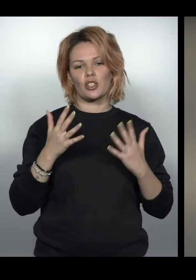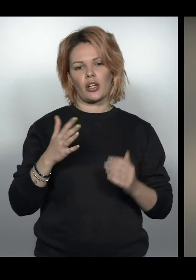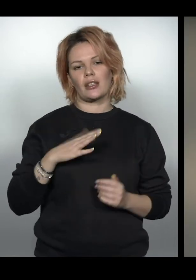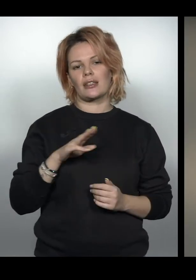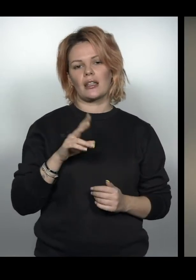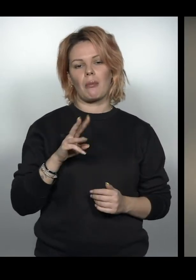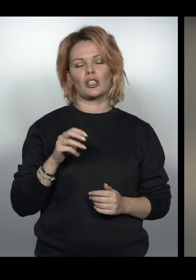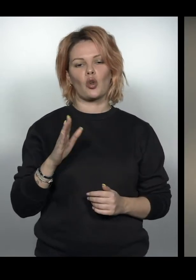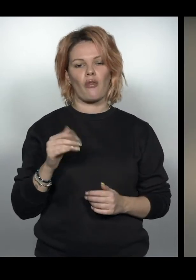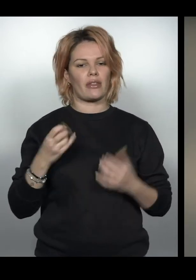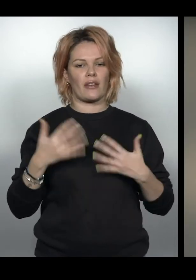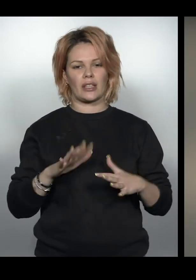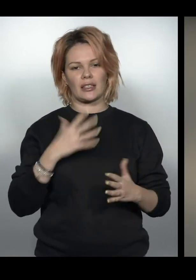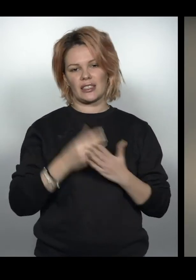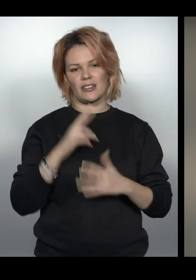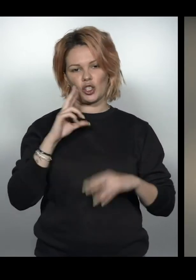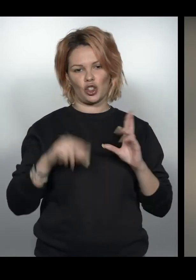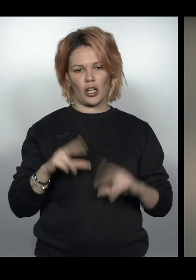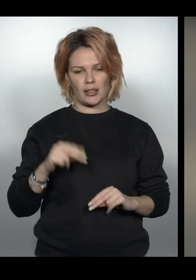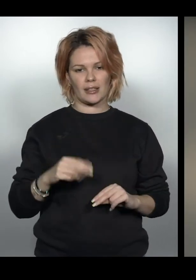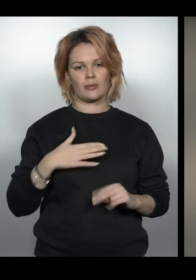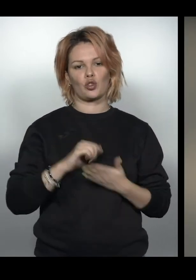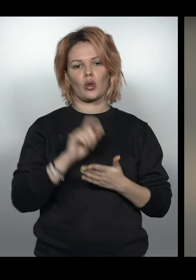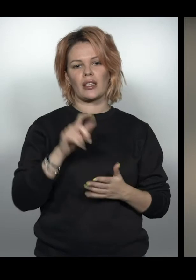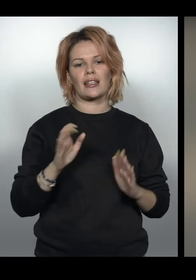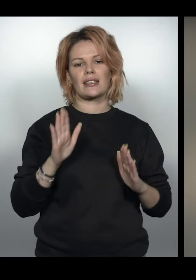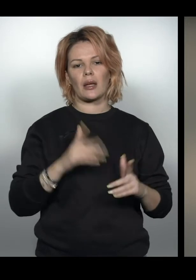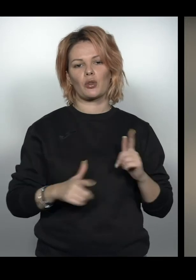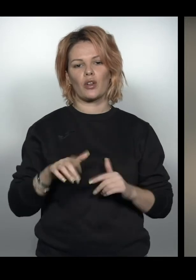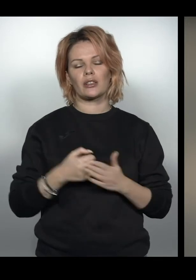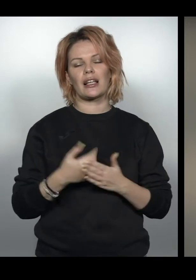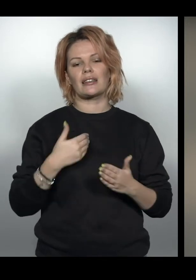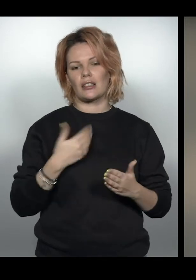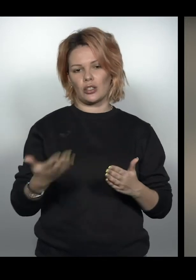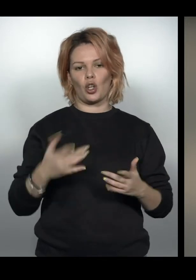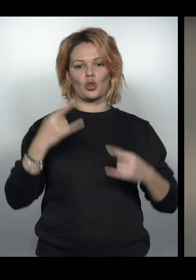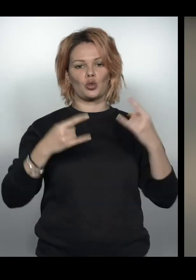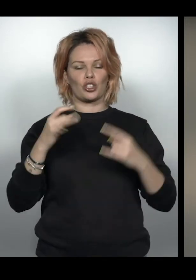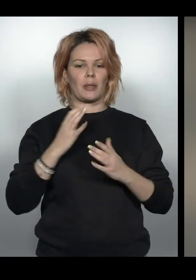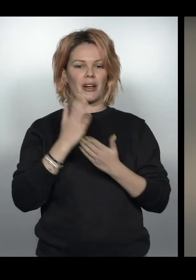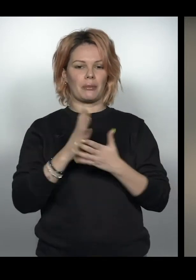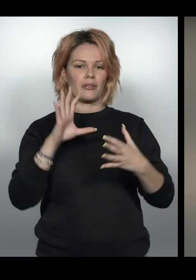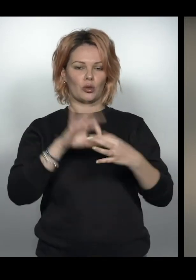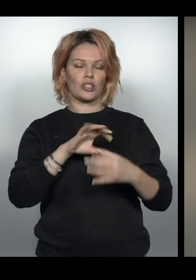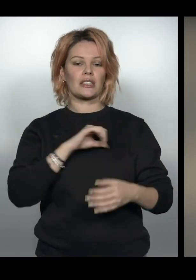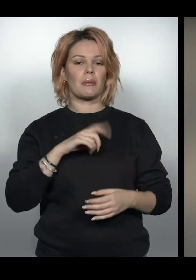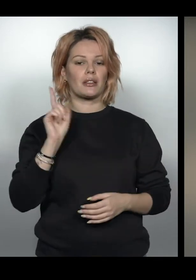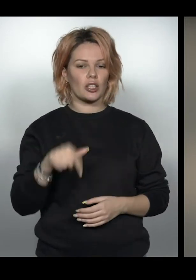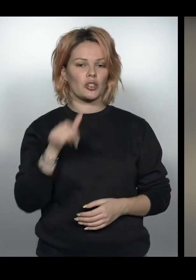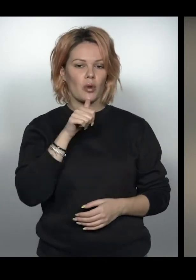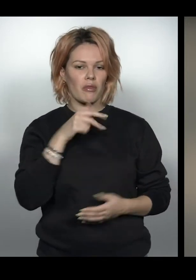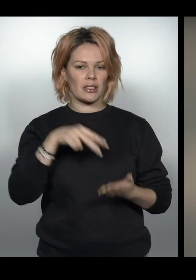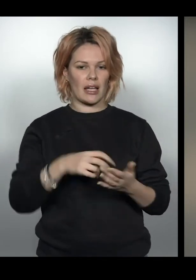Звичайно, наша Тетяна Моцкова не втратила свій шанс. Наша журналістка не тільки підготувала для нас сюжет та прямі включення, але й сама